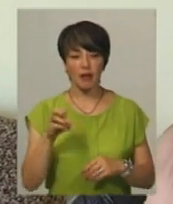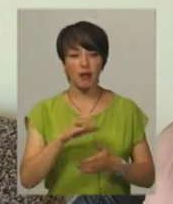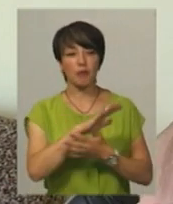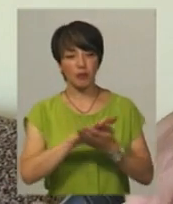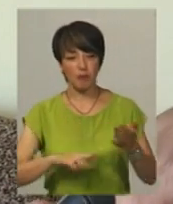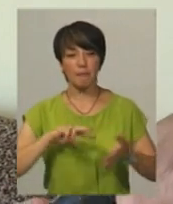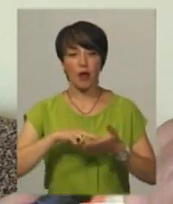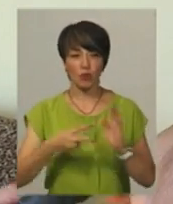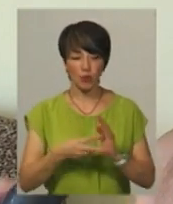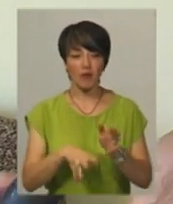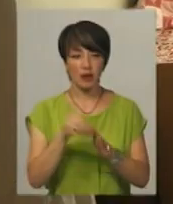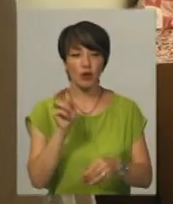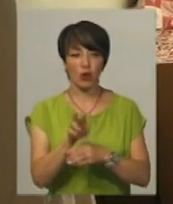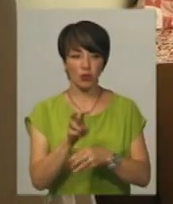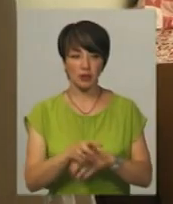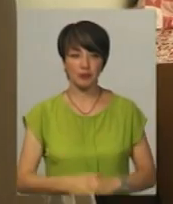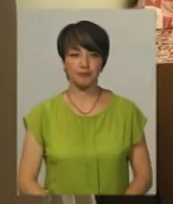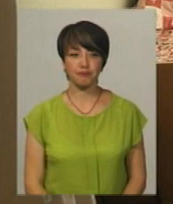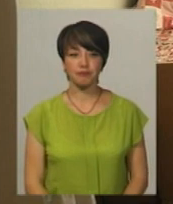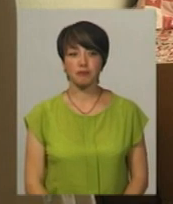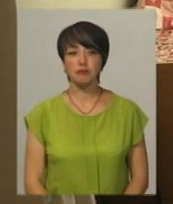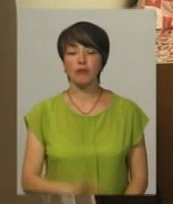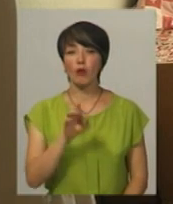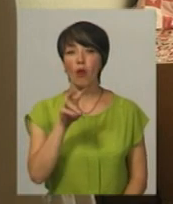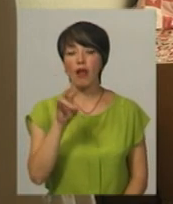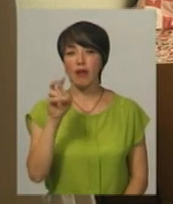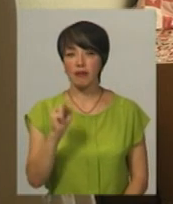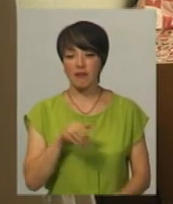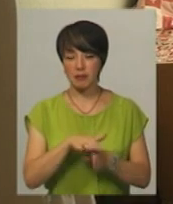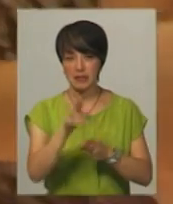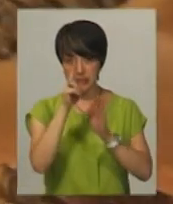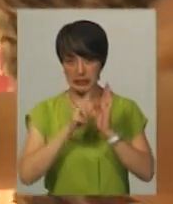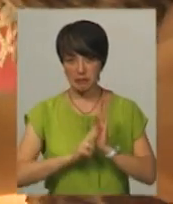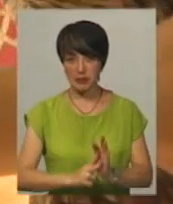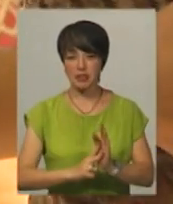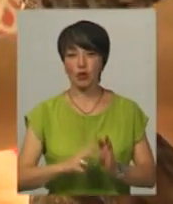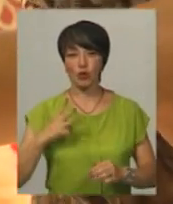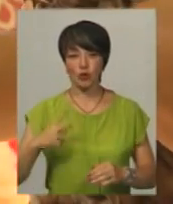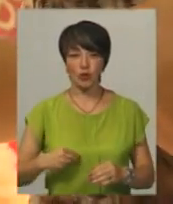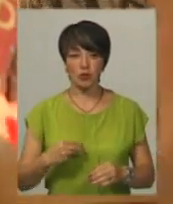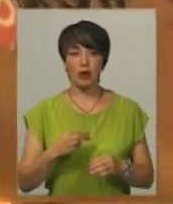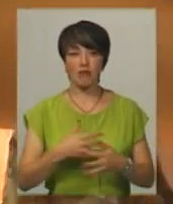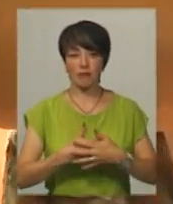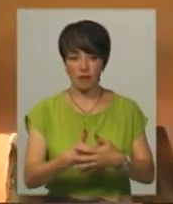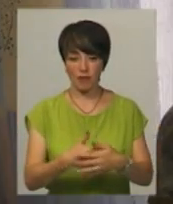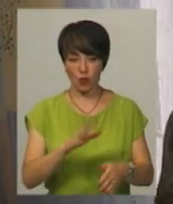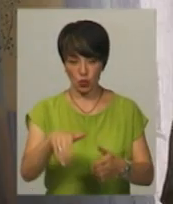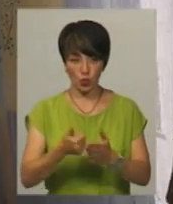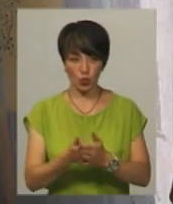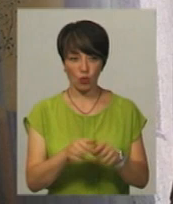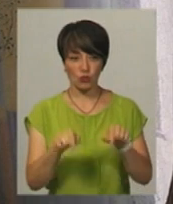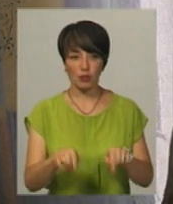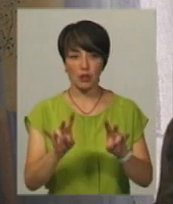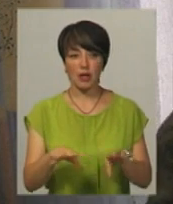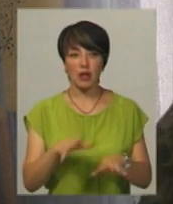дальнішому планую на вибори піти. Олена, дочці якої виповнилося сім місяців, перебуває в центрі з останніх місяців вагітності. Не